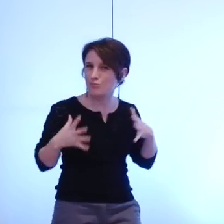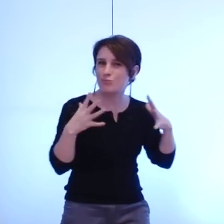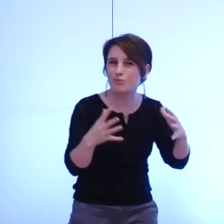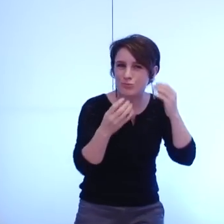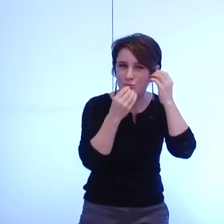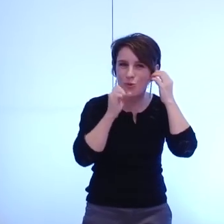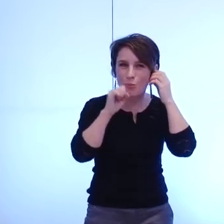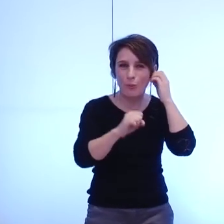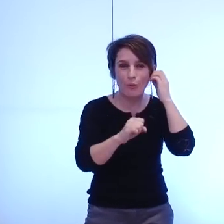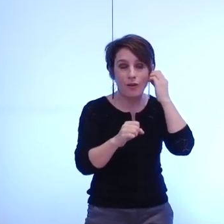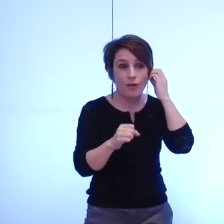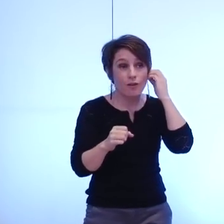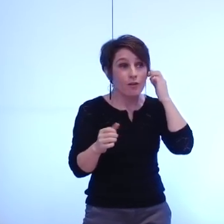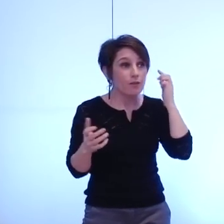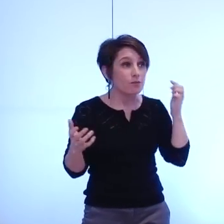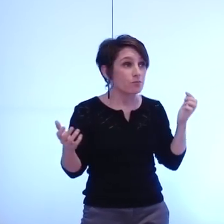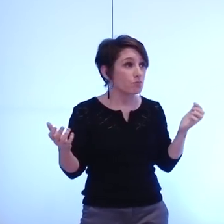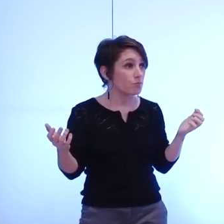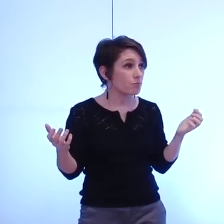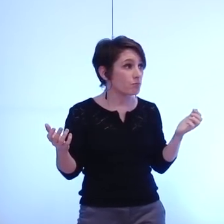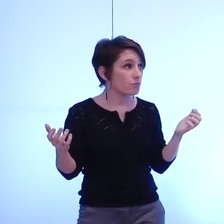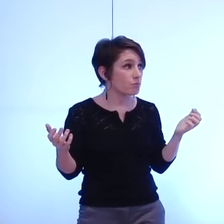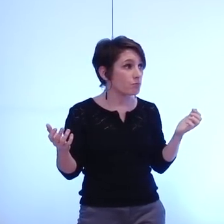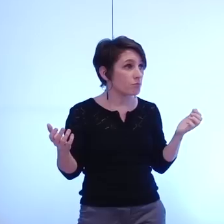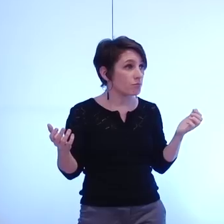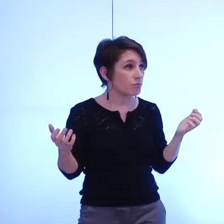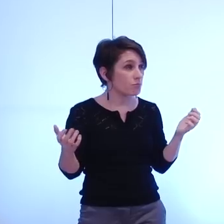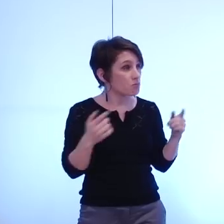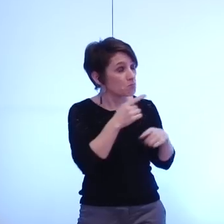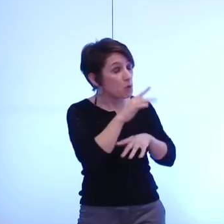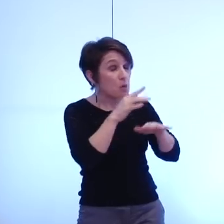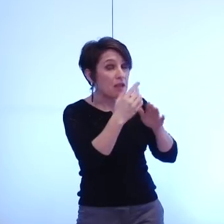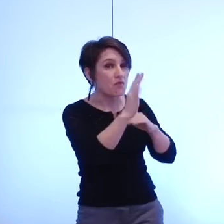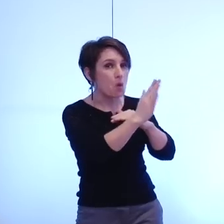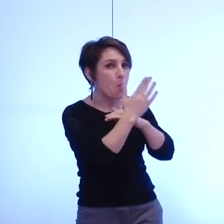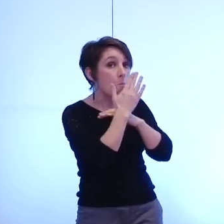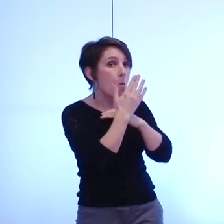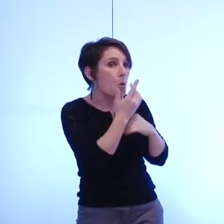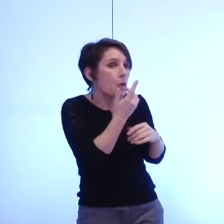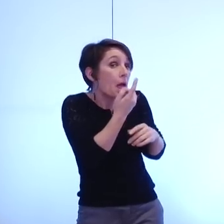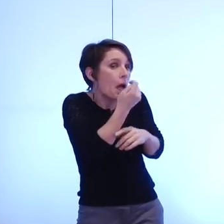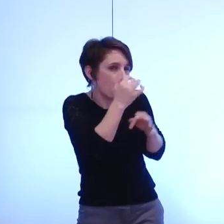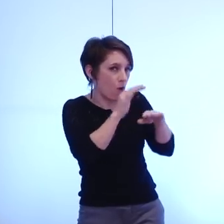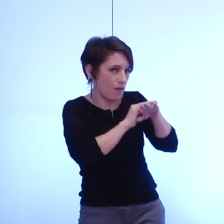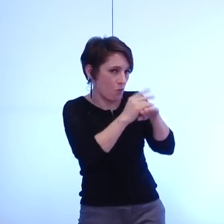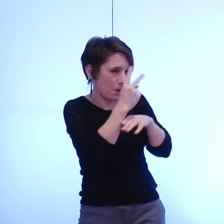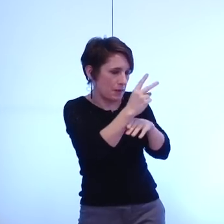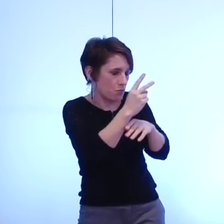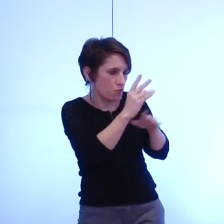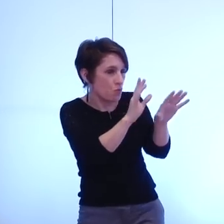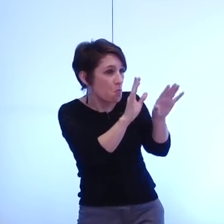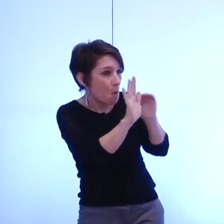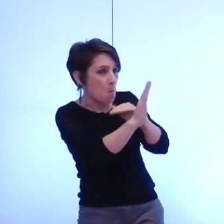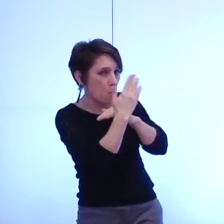je pense que certains pans ont été dévoilés mais il me semble que ce faisant